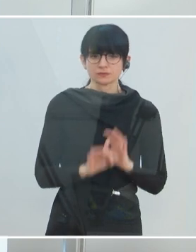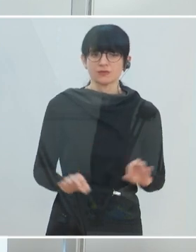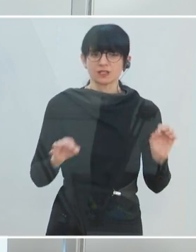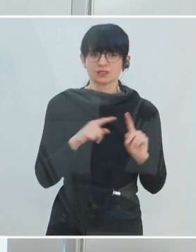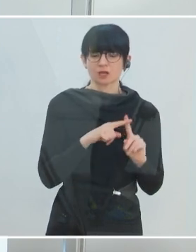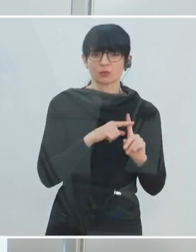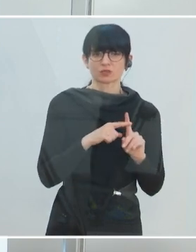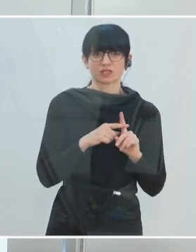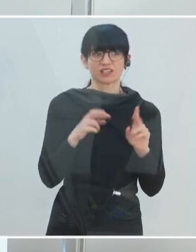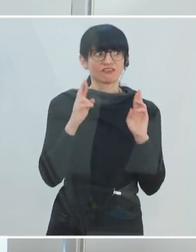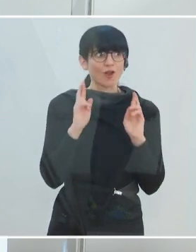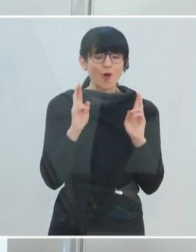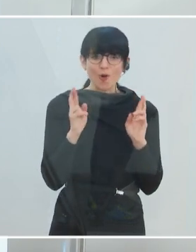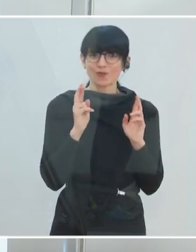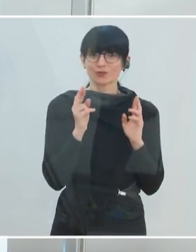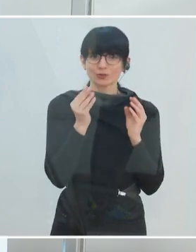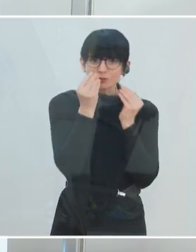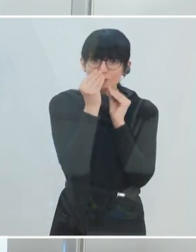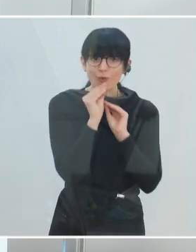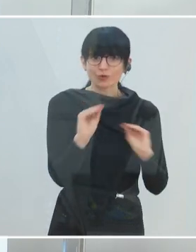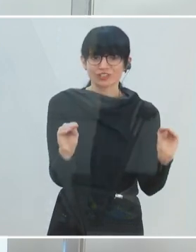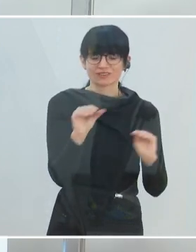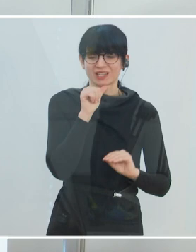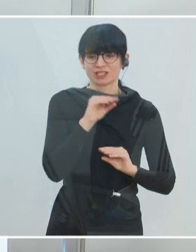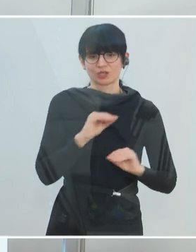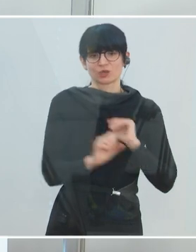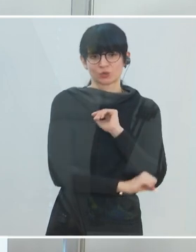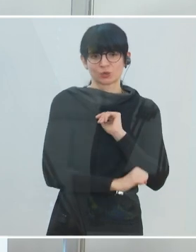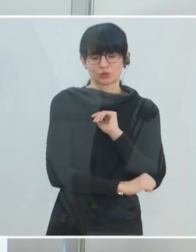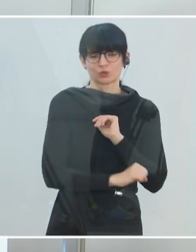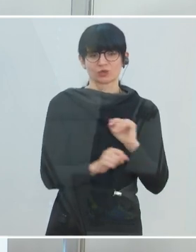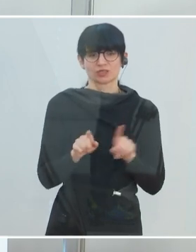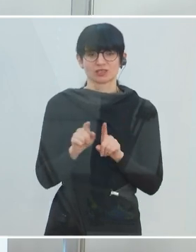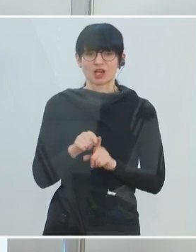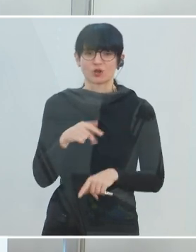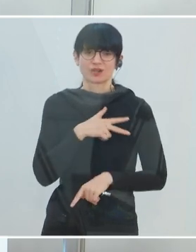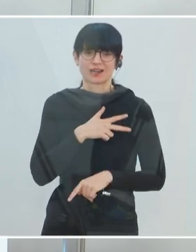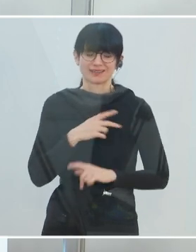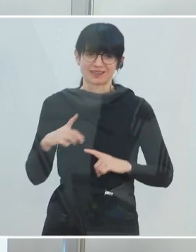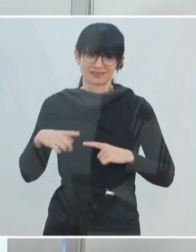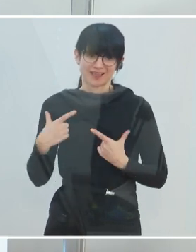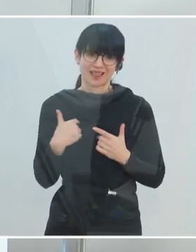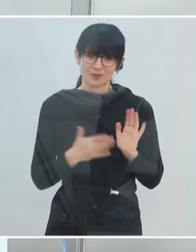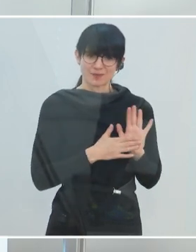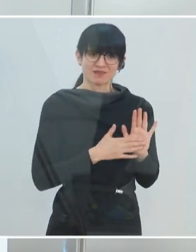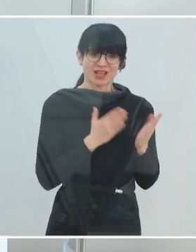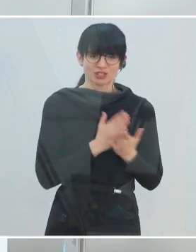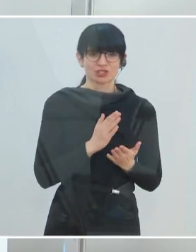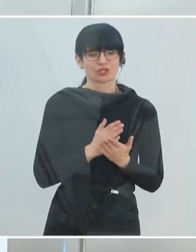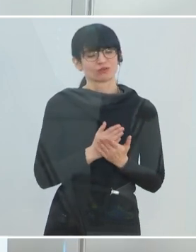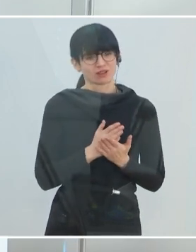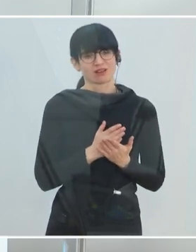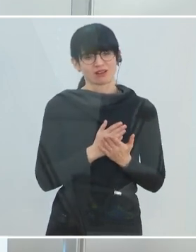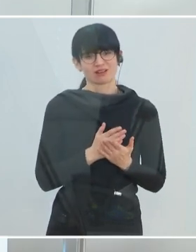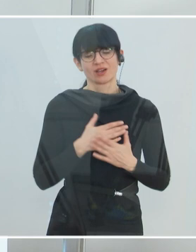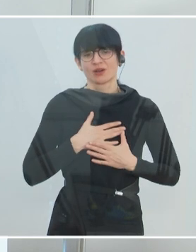Hoffnungsbotschaft, weil es nicht mehr nur mit Studien belegt ist, sondern mit der Realität unseres Lebens belegt ist, dass wir dadurch deutlich